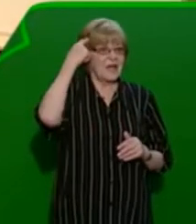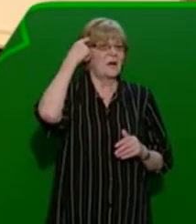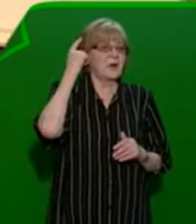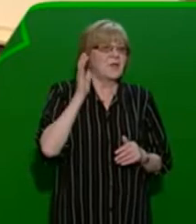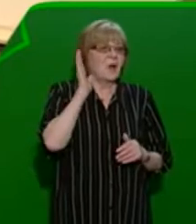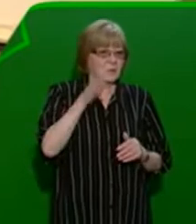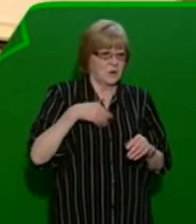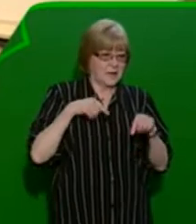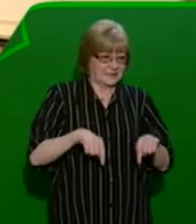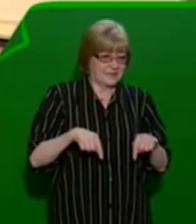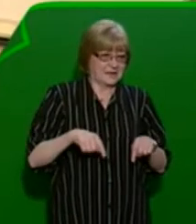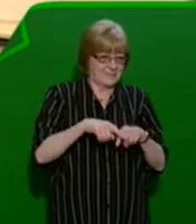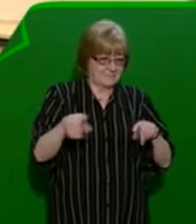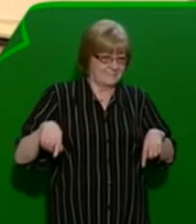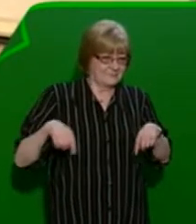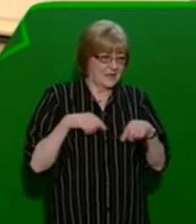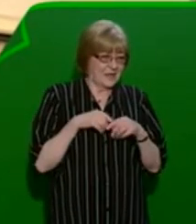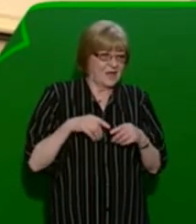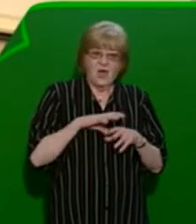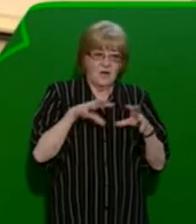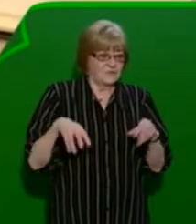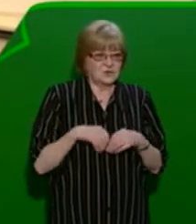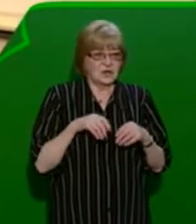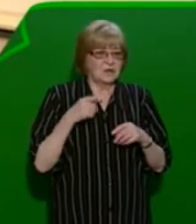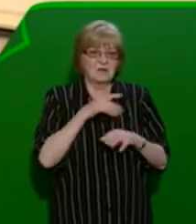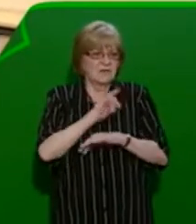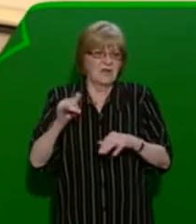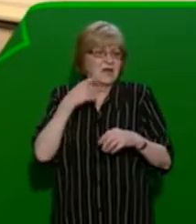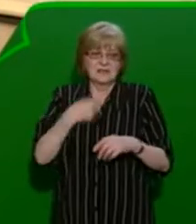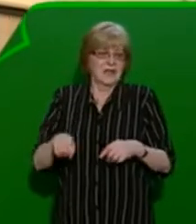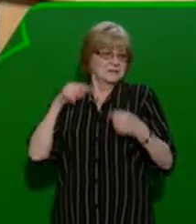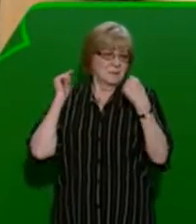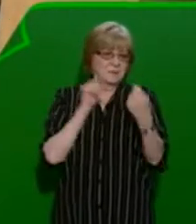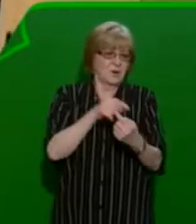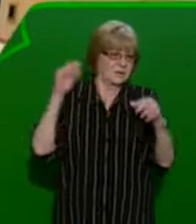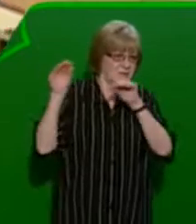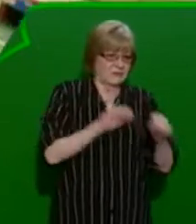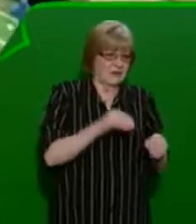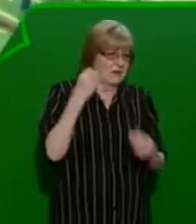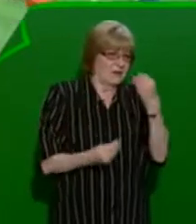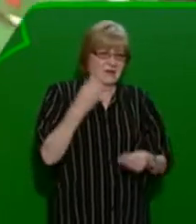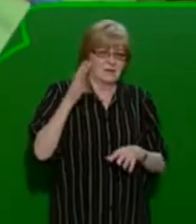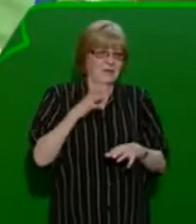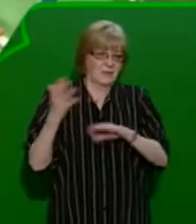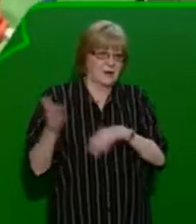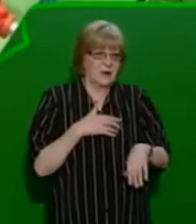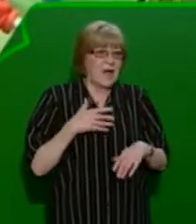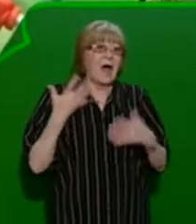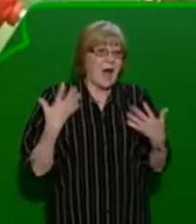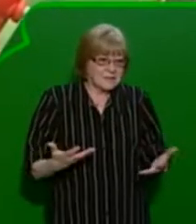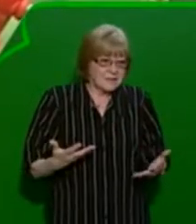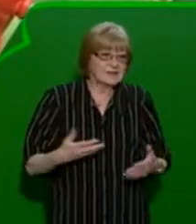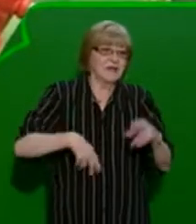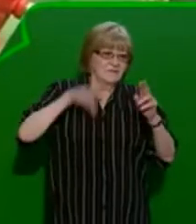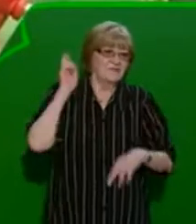že ho tady budeme mít, tak celá kabina byla téměř výhradně proti, ale teďka se u toho má vyblázně, kolikrát výsledek z